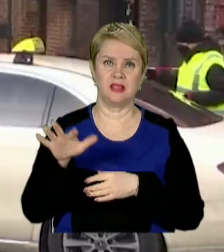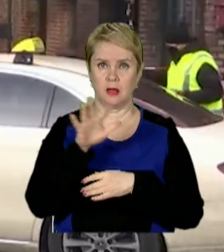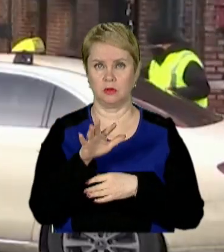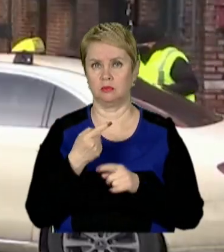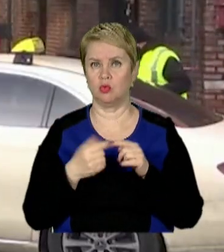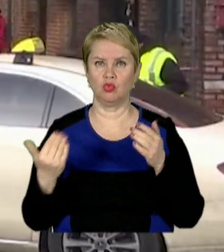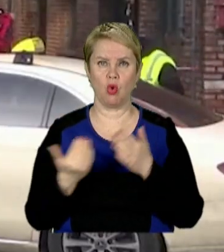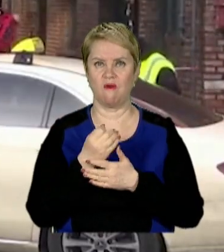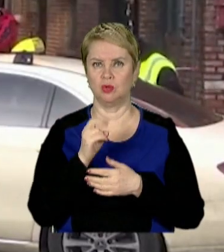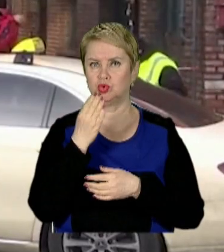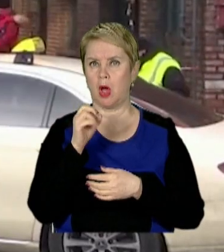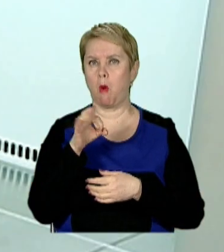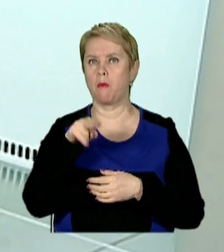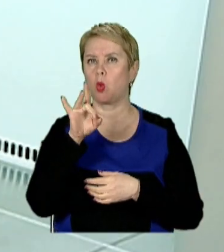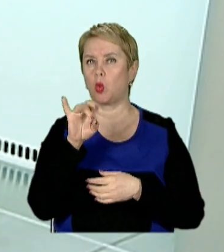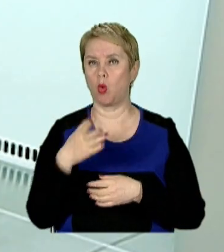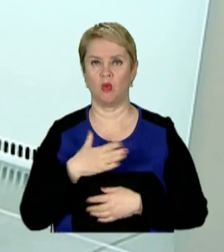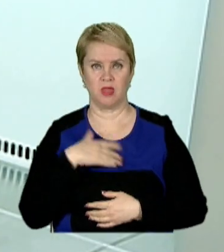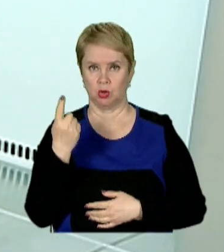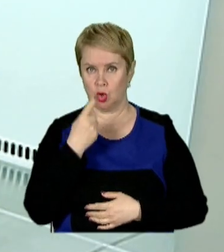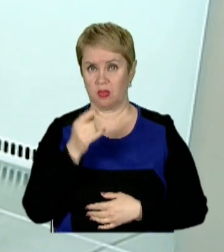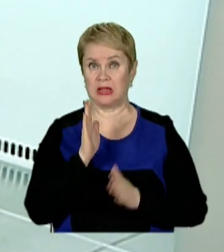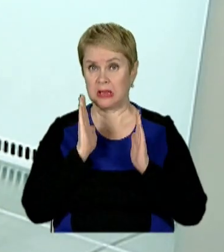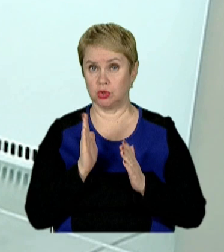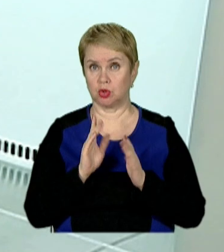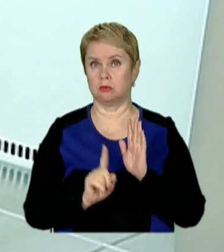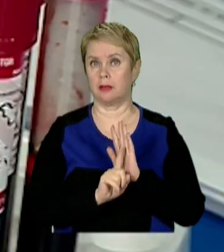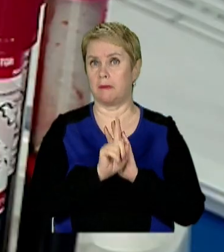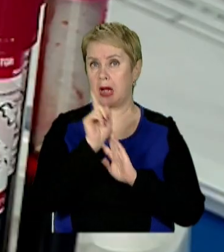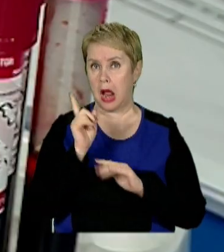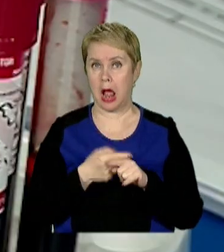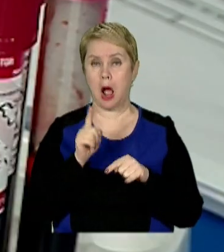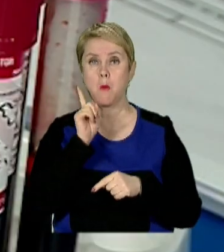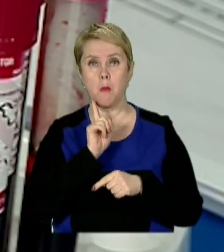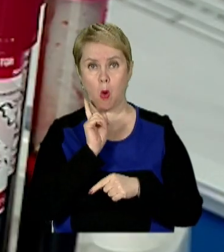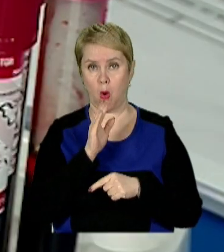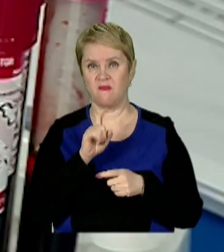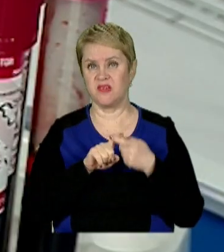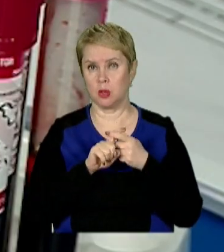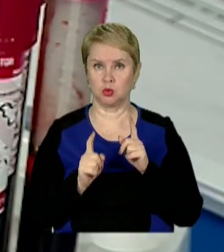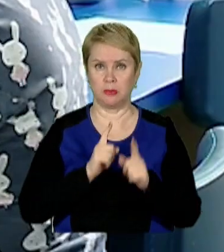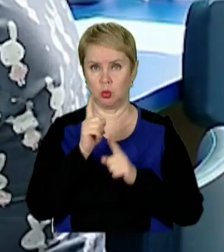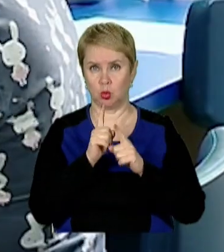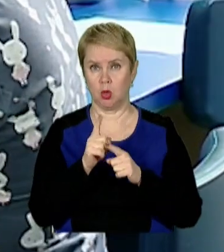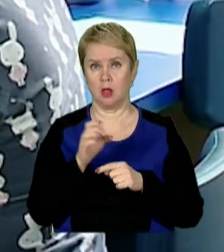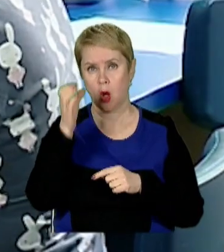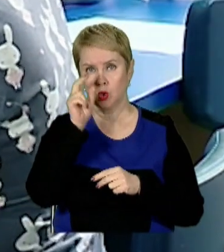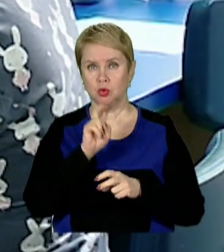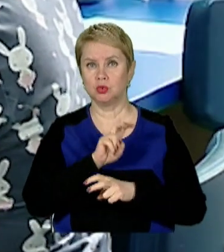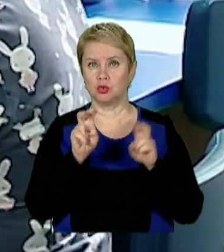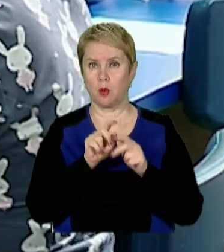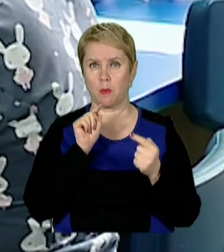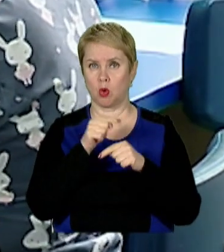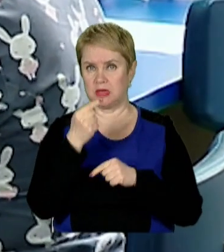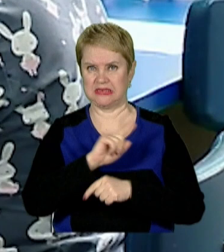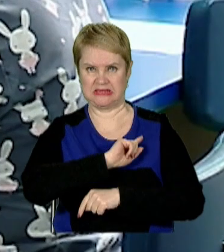домінує новий штам омікрону. У нашій області він лише набирає обертів. А поки вірус мутує, науковці шукають проти